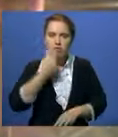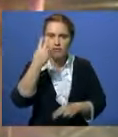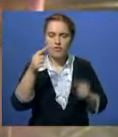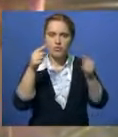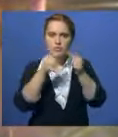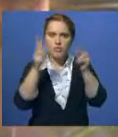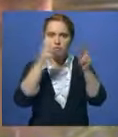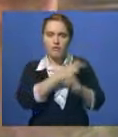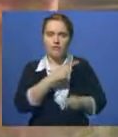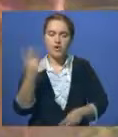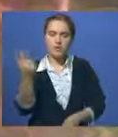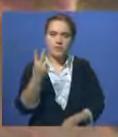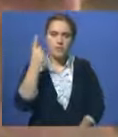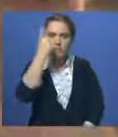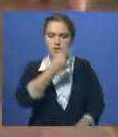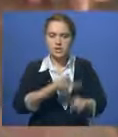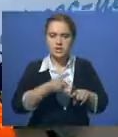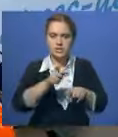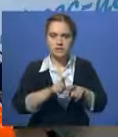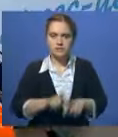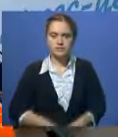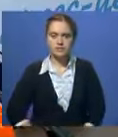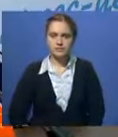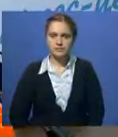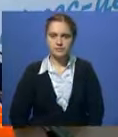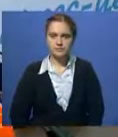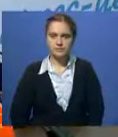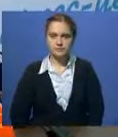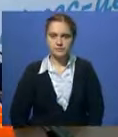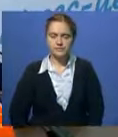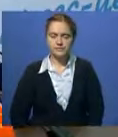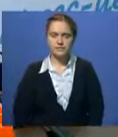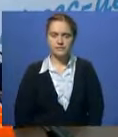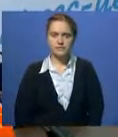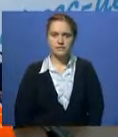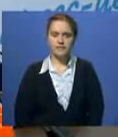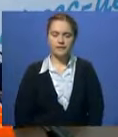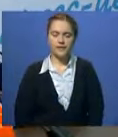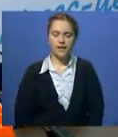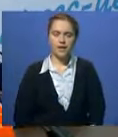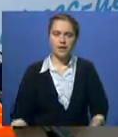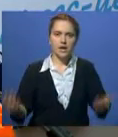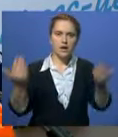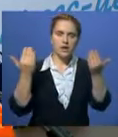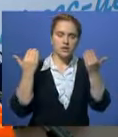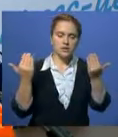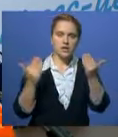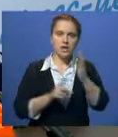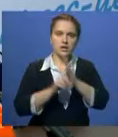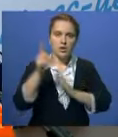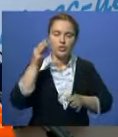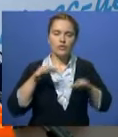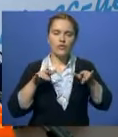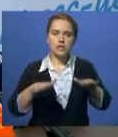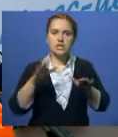что оба они были нетрезвыми. В настоящее время по данному факту возбуждено уголовное дело по ст.